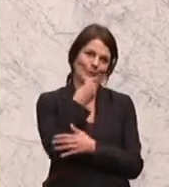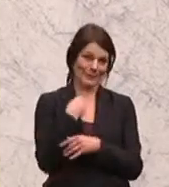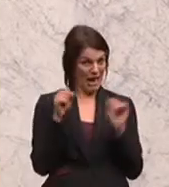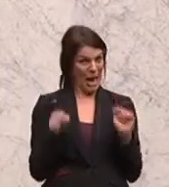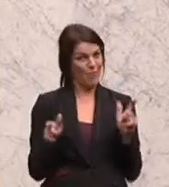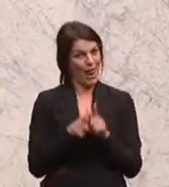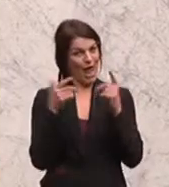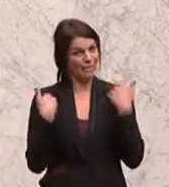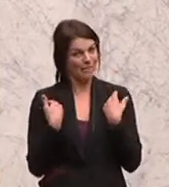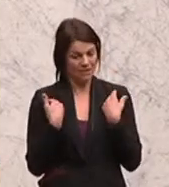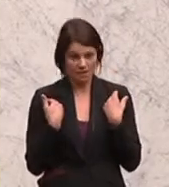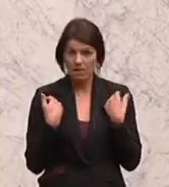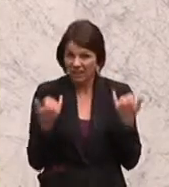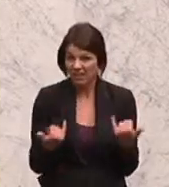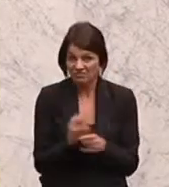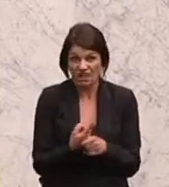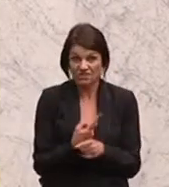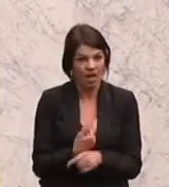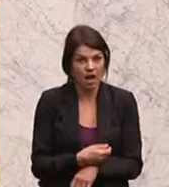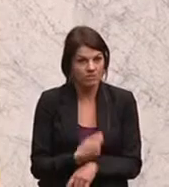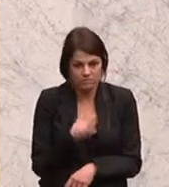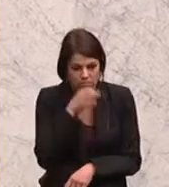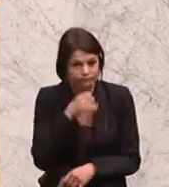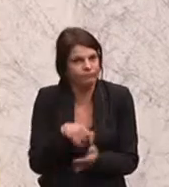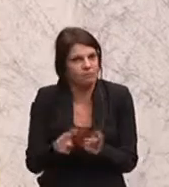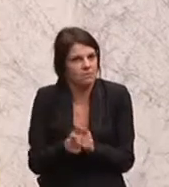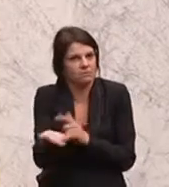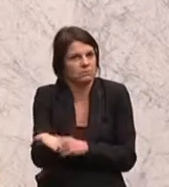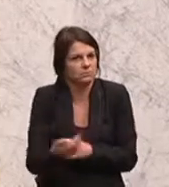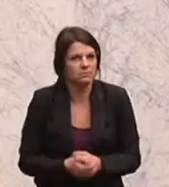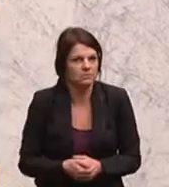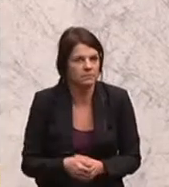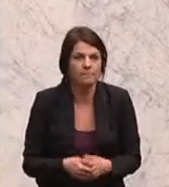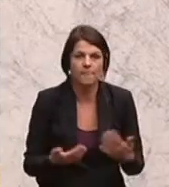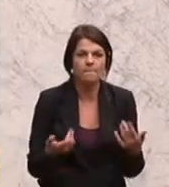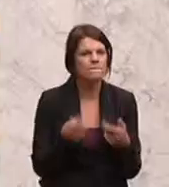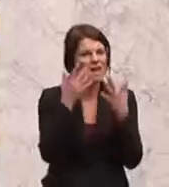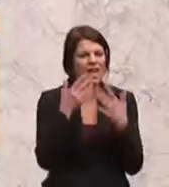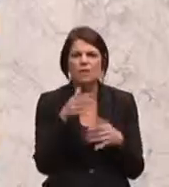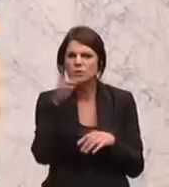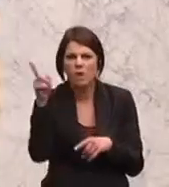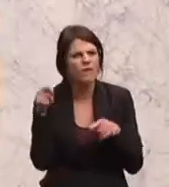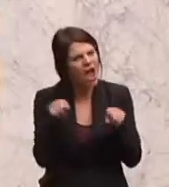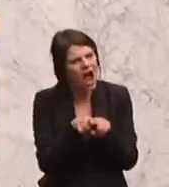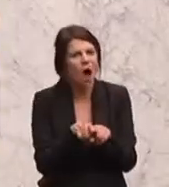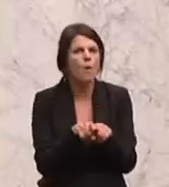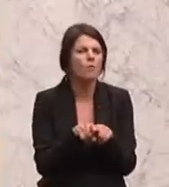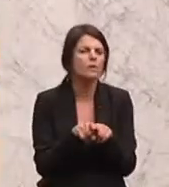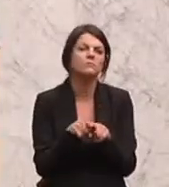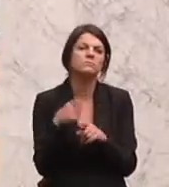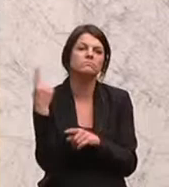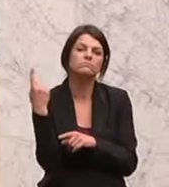leisten kann, aber in der heutigen Zeit ist das fast nicht mehr möglich. Der Rechnungshof hat aufgegriffen,